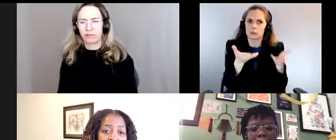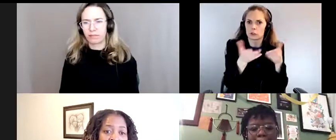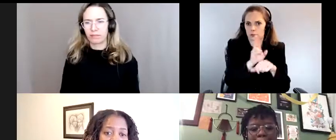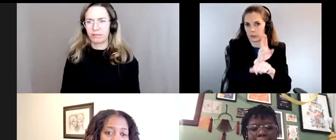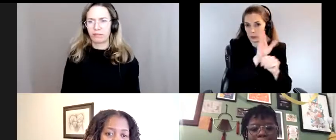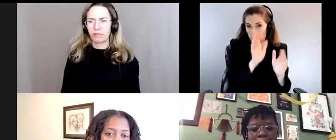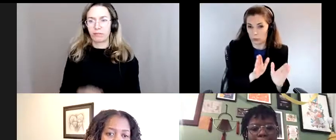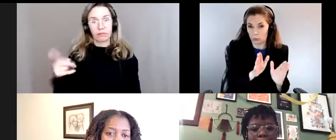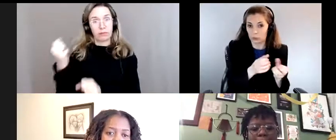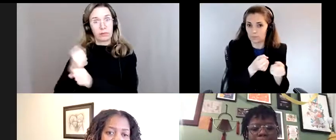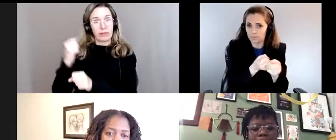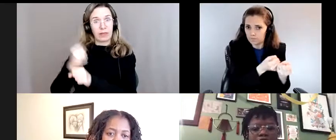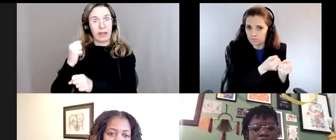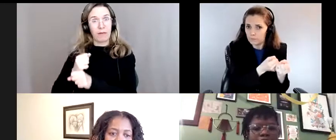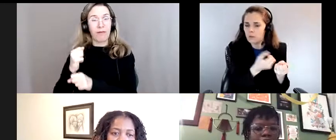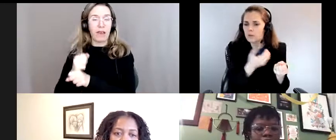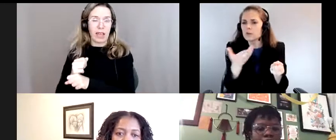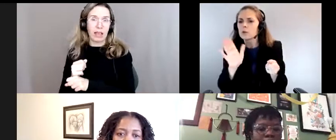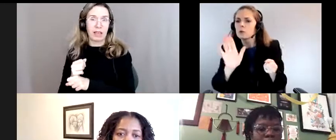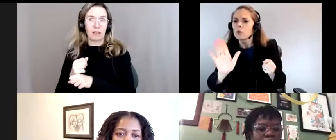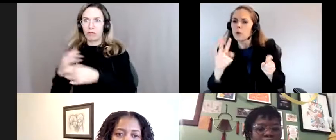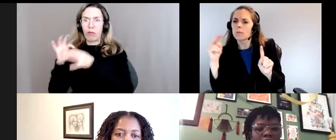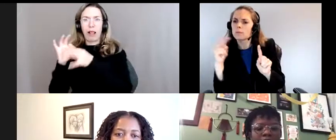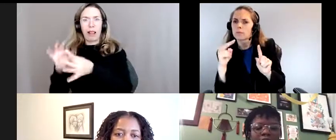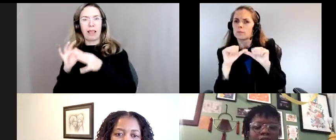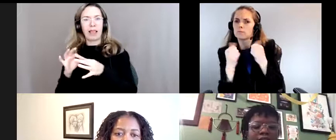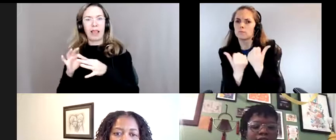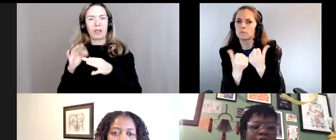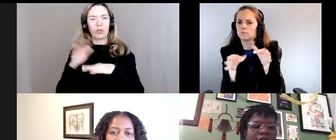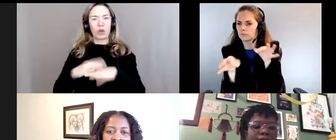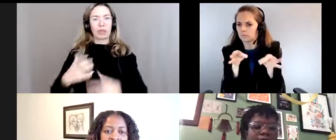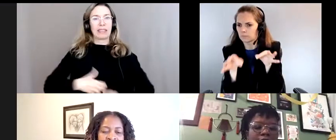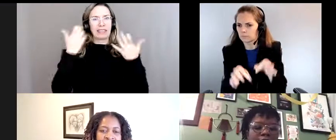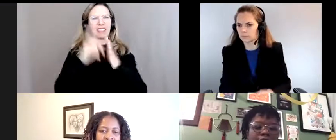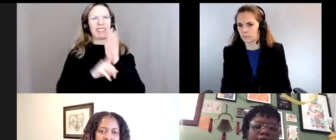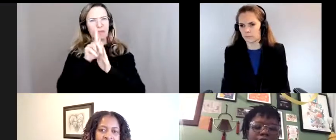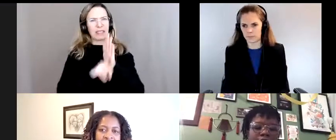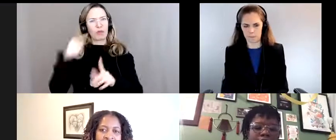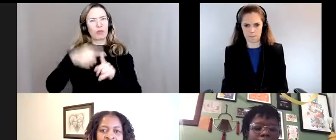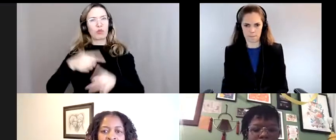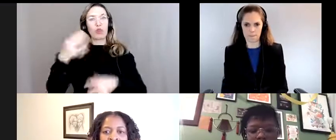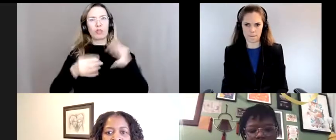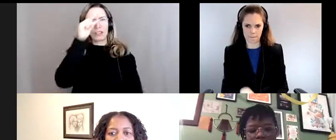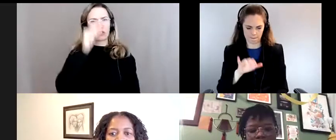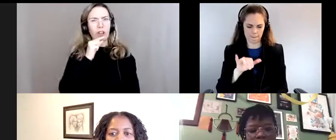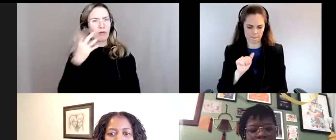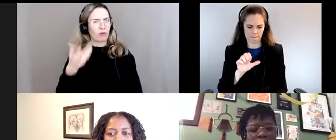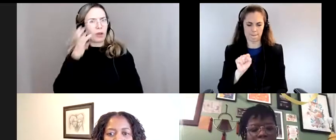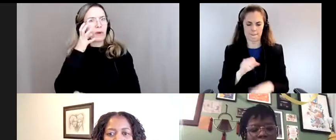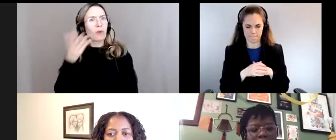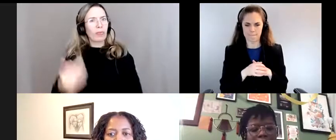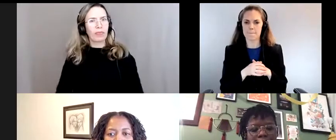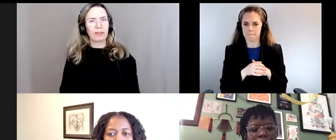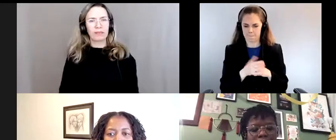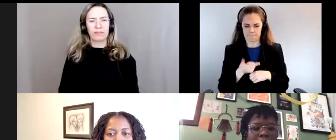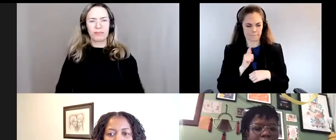où vous travaillez un peu sur le lien entre la crise climatique et la justice des genres. Donc, on voudra vous entendre parler de tout ça. Oui,